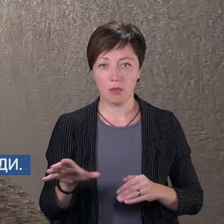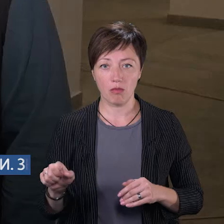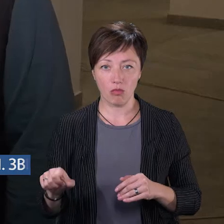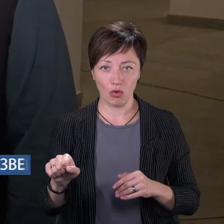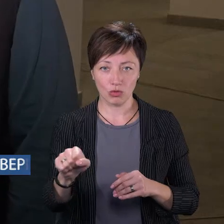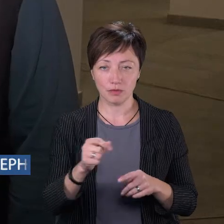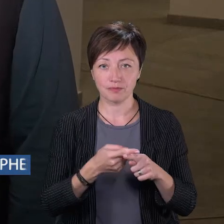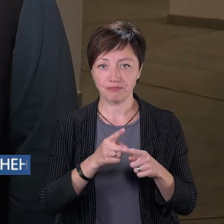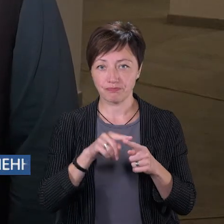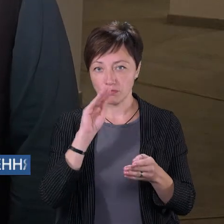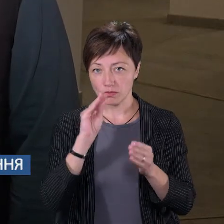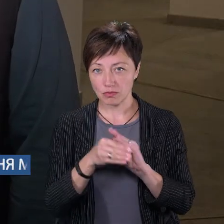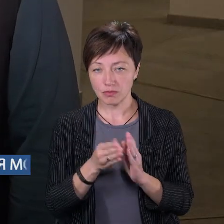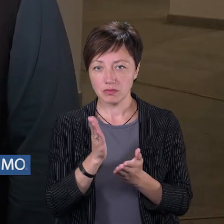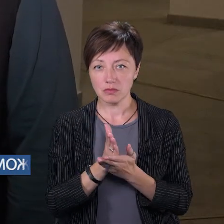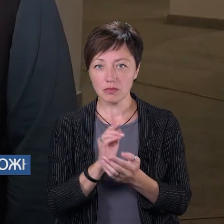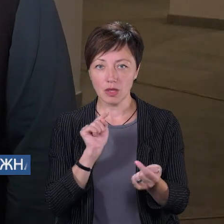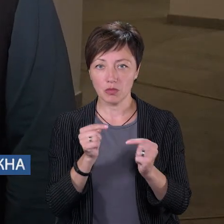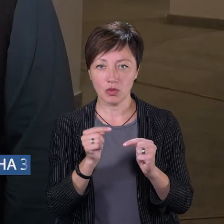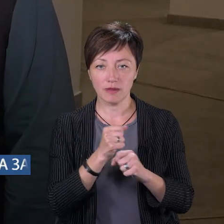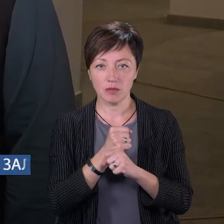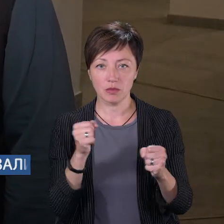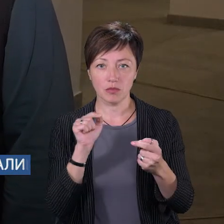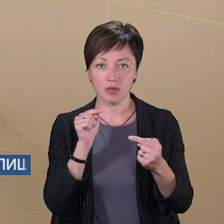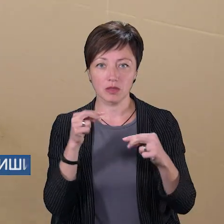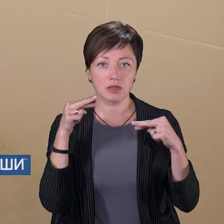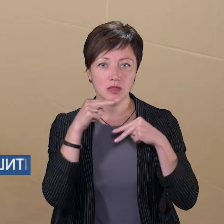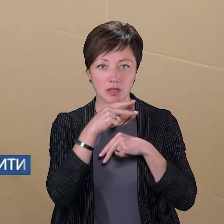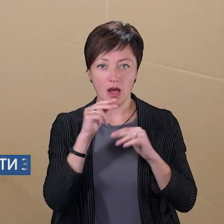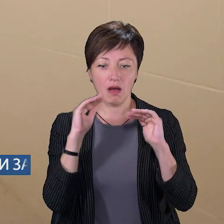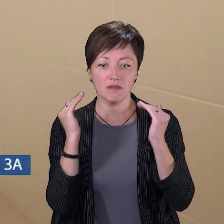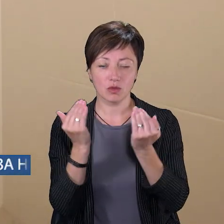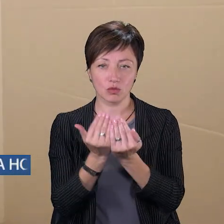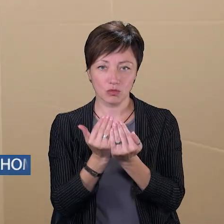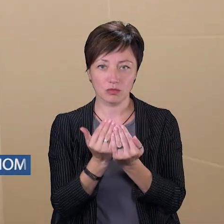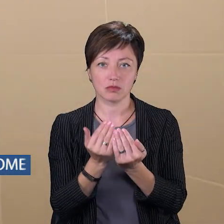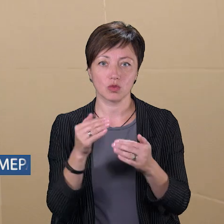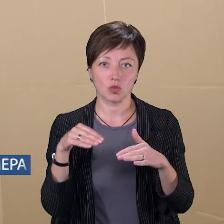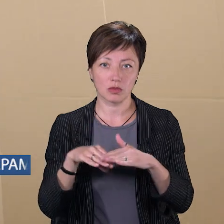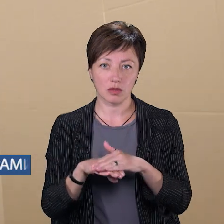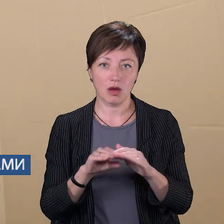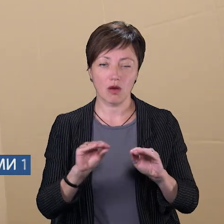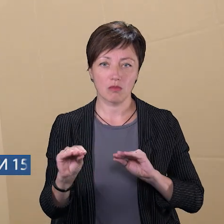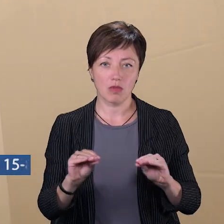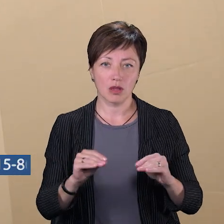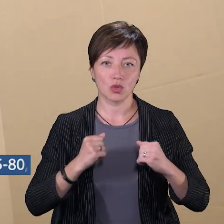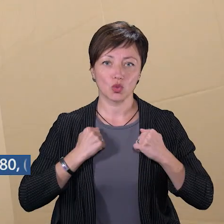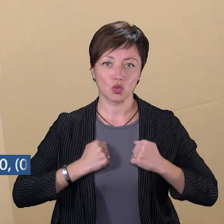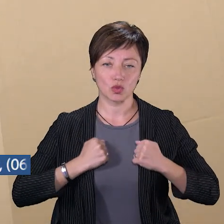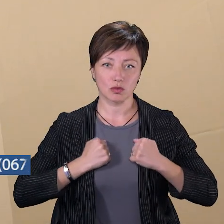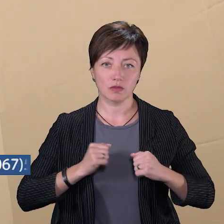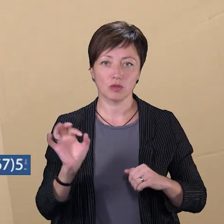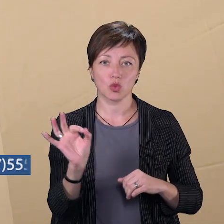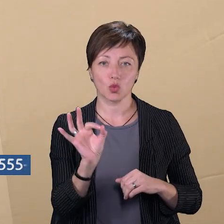укриття є противовибухове, антирадіаційне, автономне укриття. Укриття обладнане і душовими, і